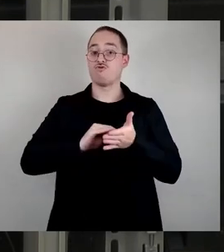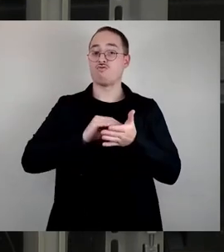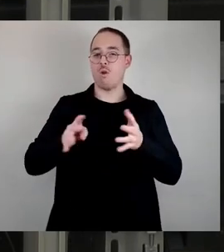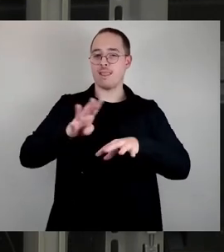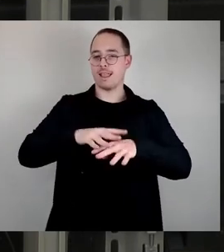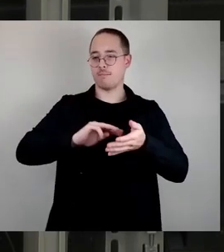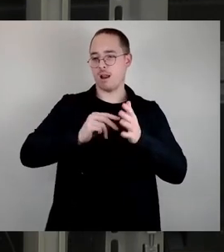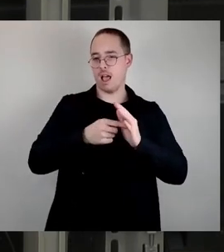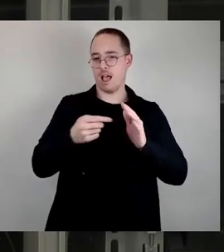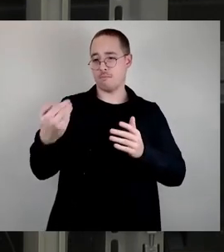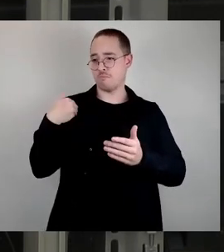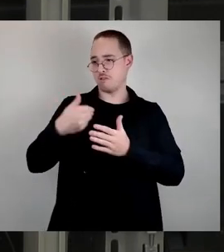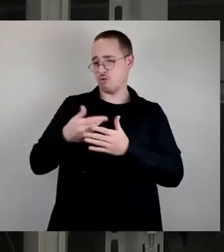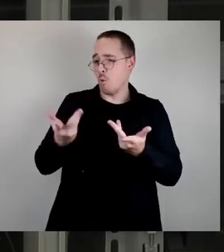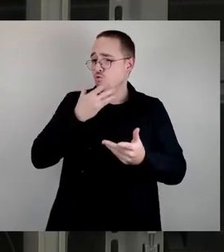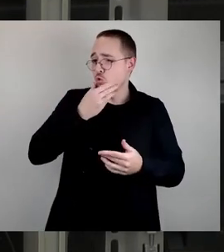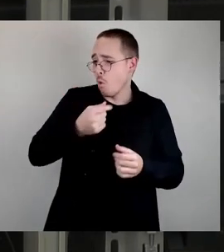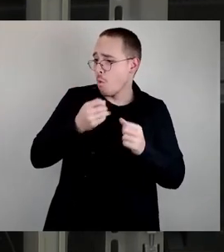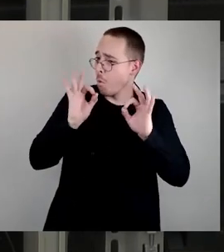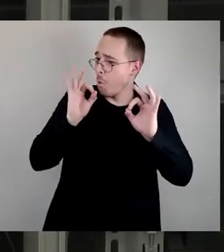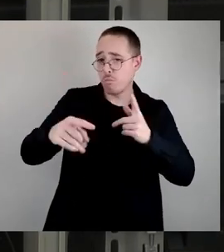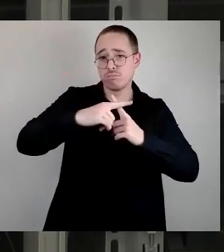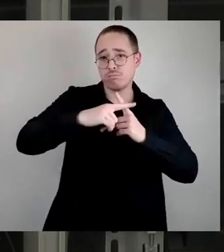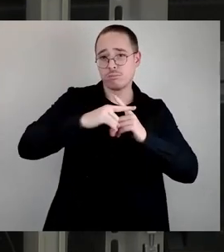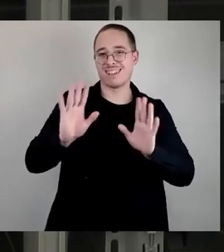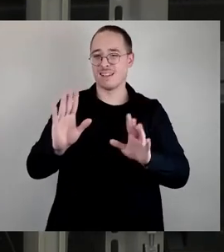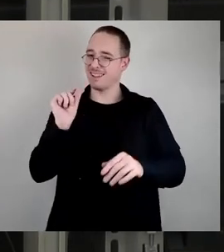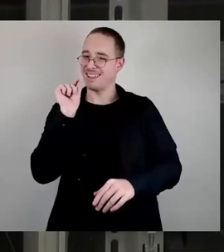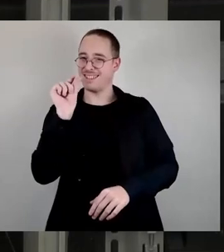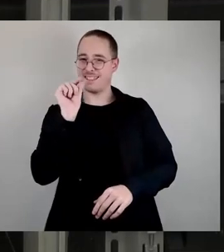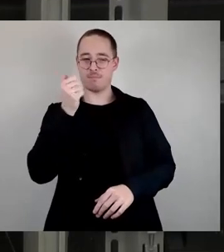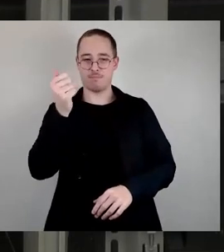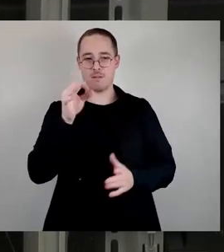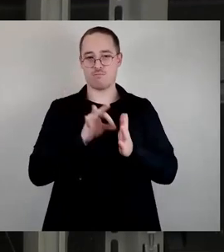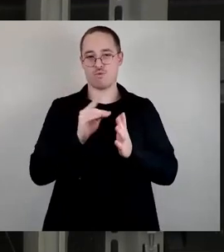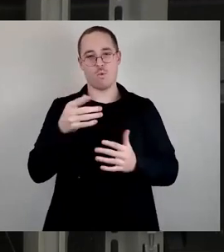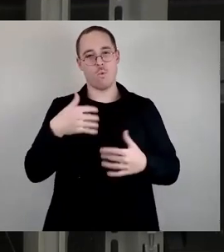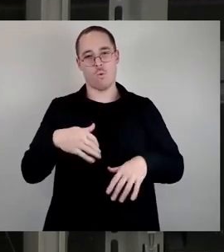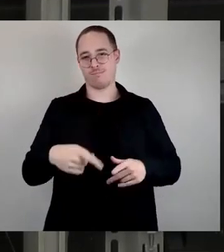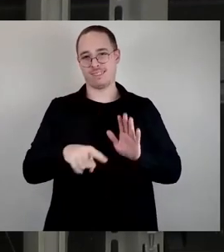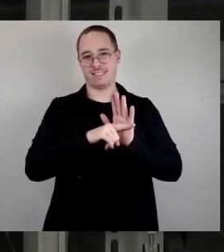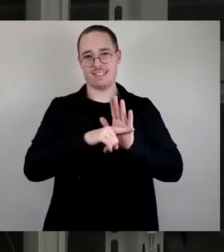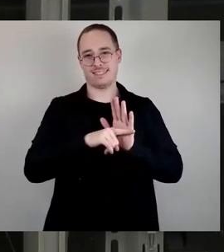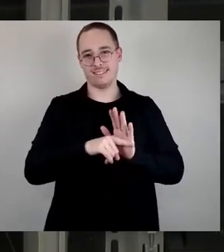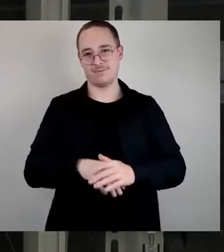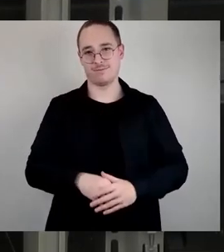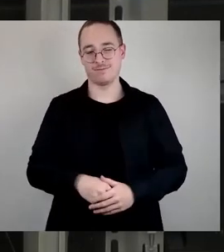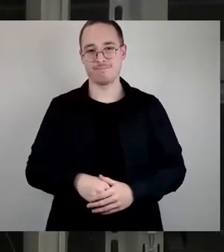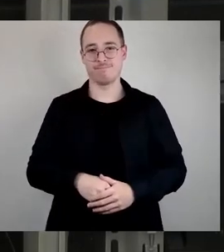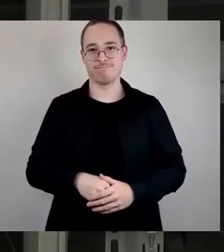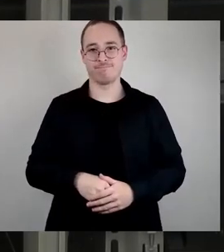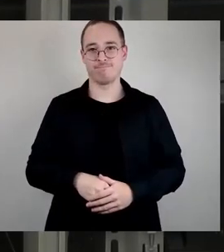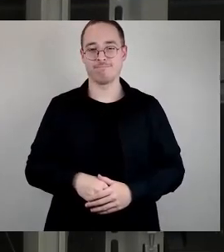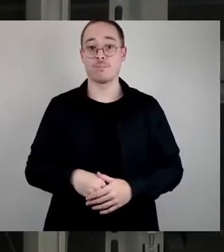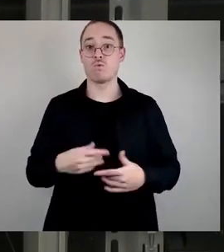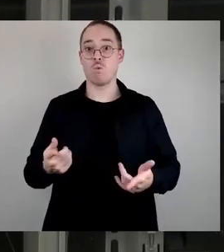dargestellt habe, ist dieser Punkt nämlich überhaupt nicht. Sie erkennen zwar an, dass die Kapazitäten im Dresdner Norden nicht